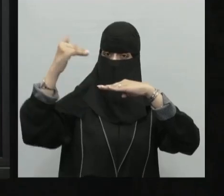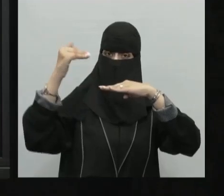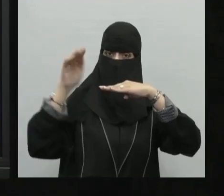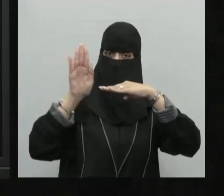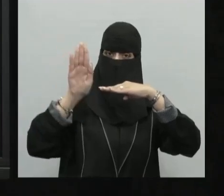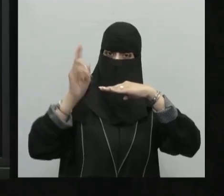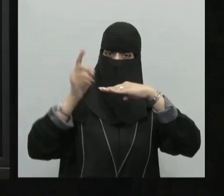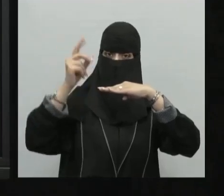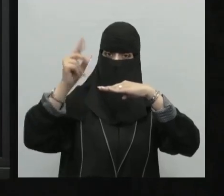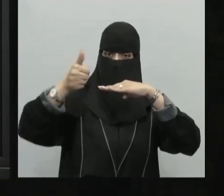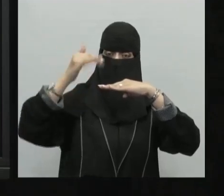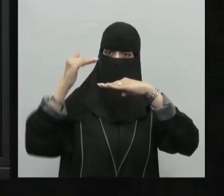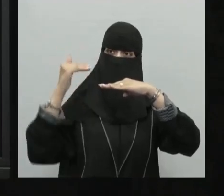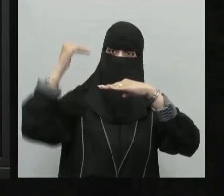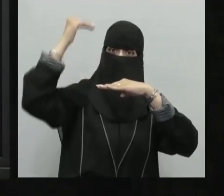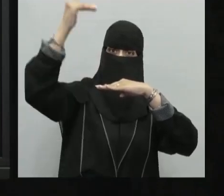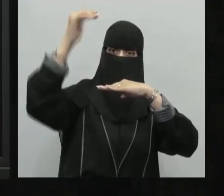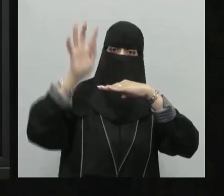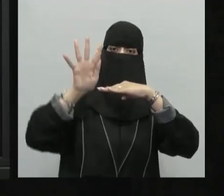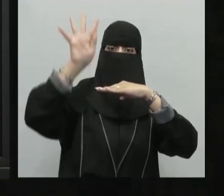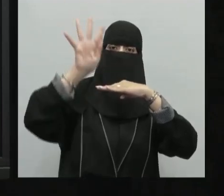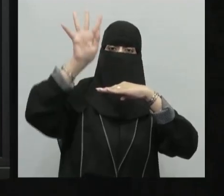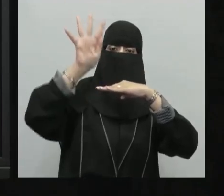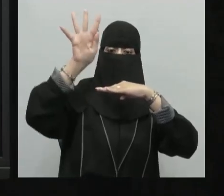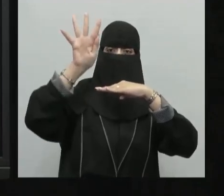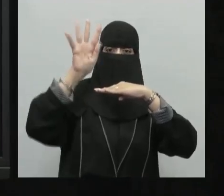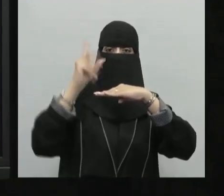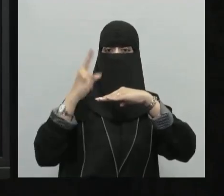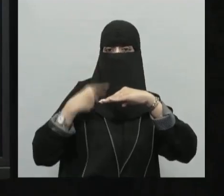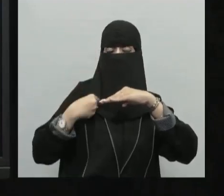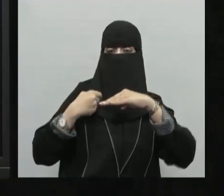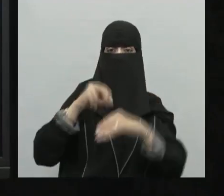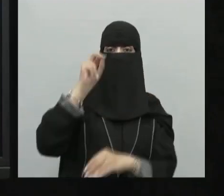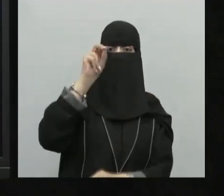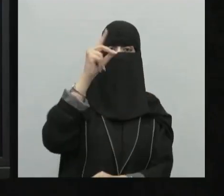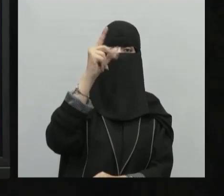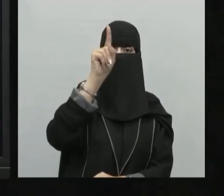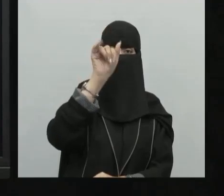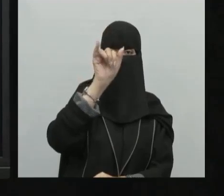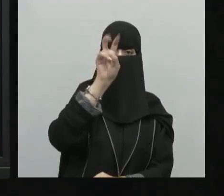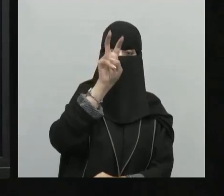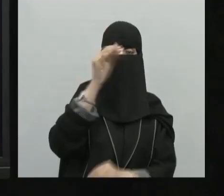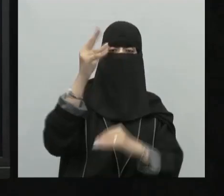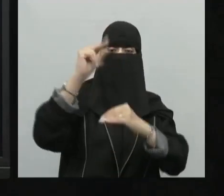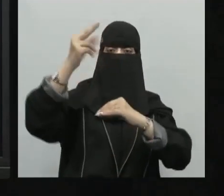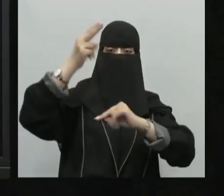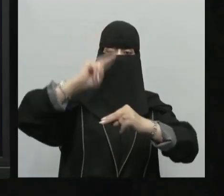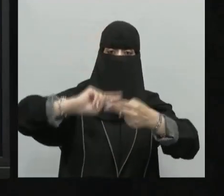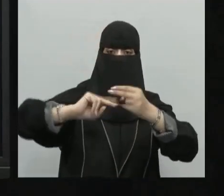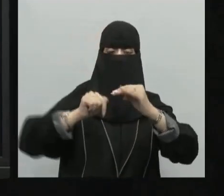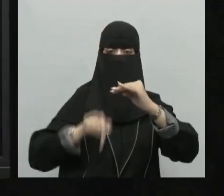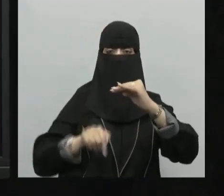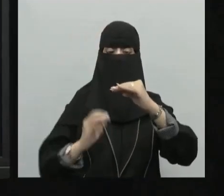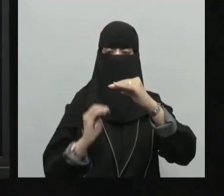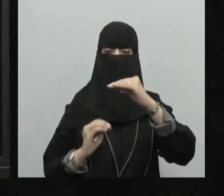.5 باتجاه الشمال وعلى عكسها في الجنوب الدائرة القطبية الجنوبية